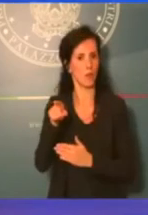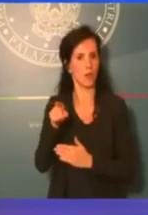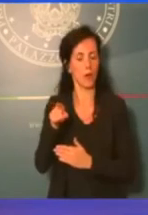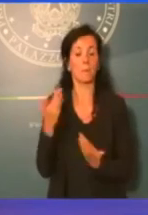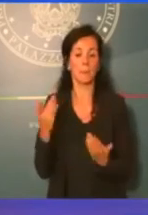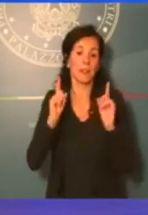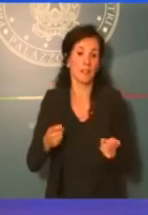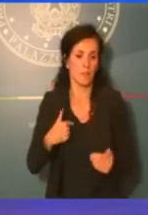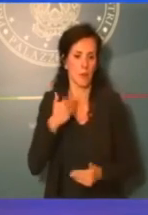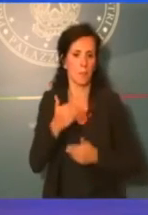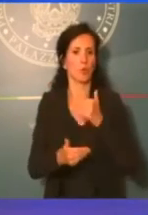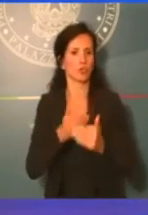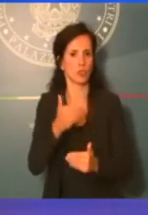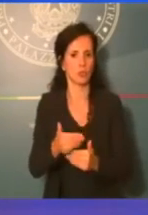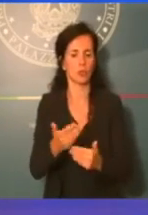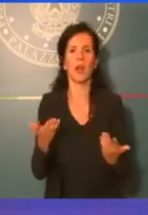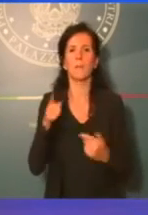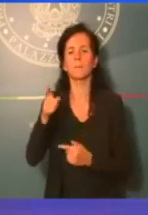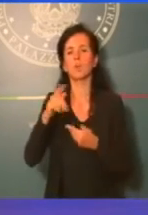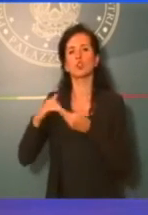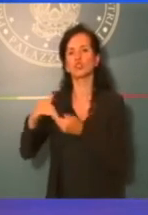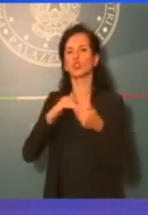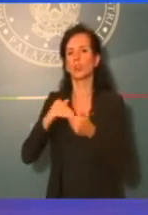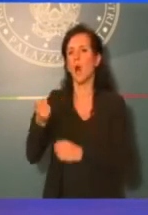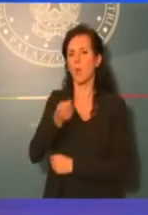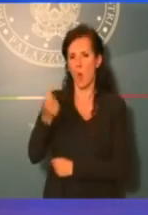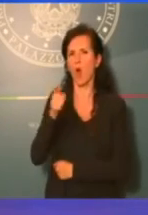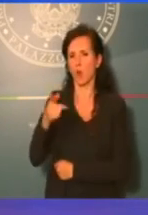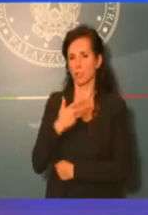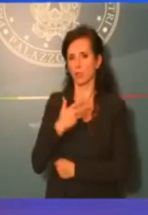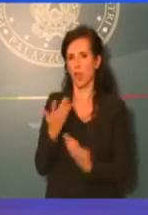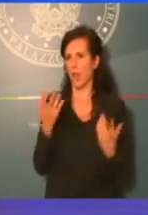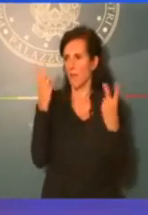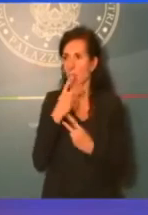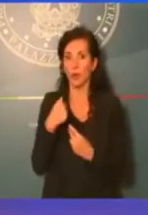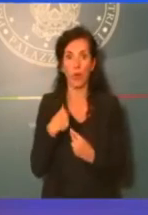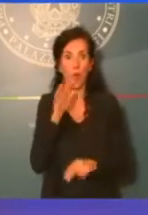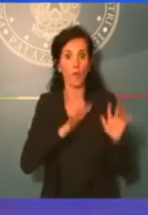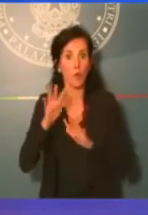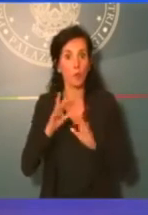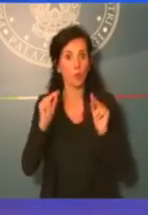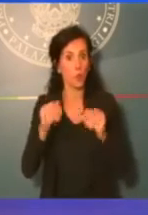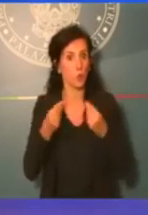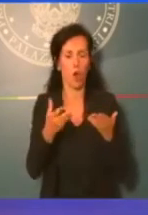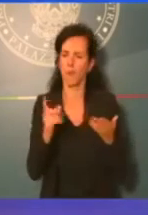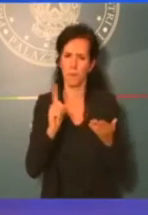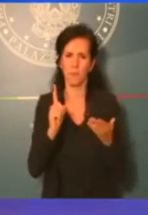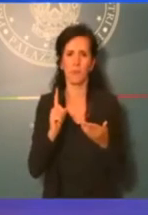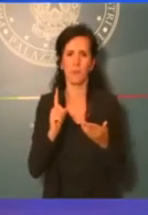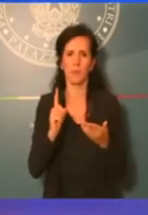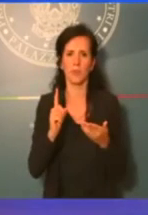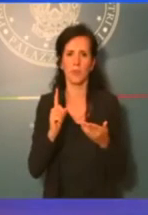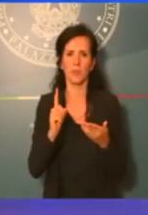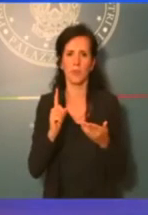stiamo parlando di una società quotata, non sto dicendo nulla di nuovo. Stiamo semplicemente dicendo che la procedura di revoca a un certo